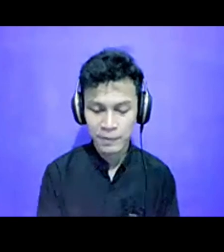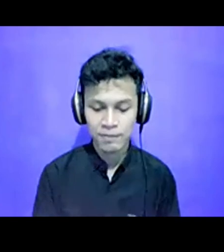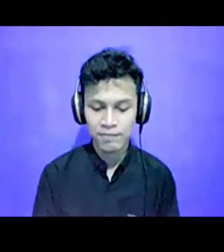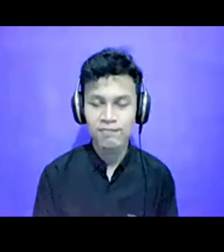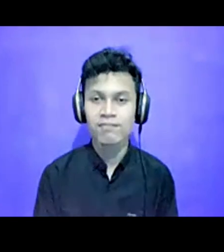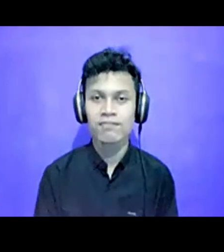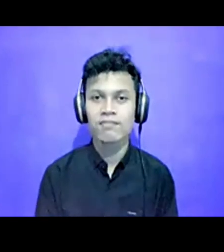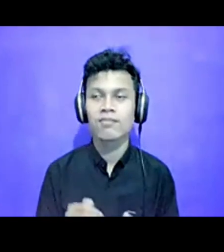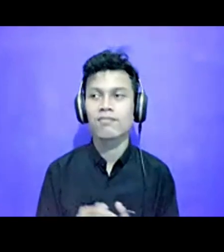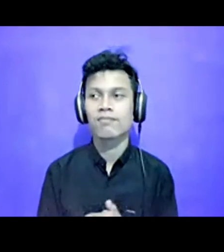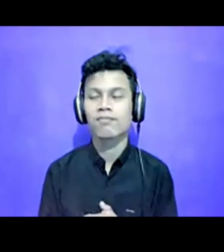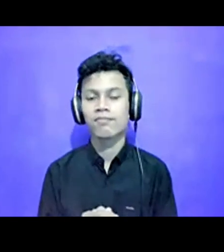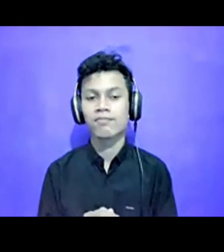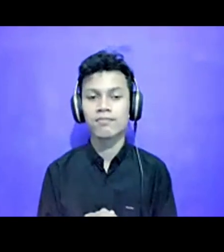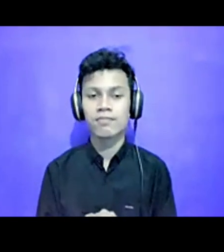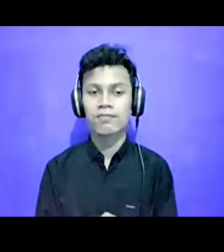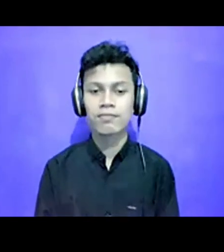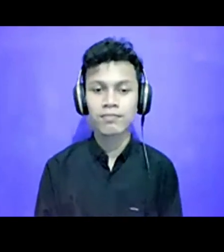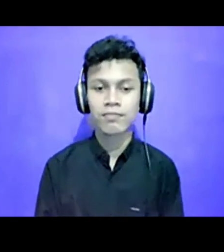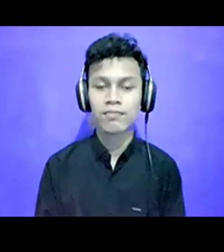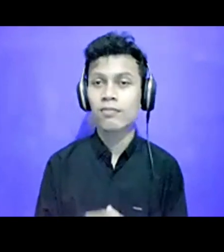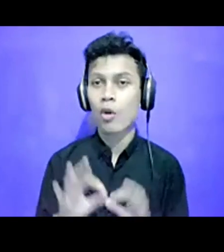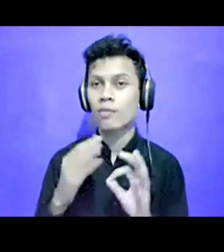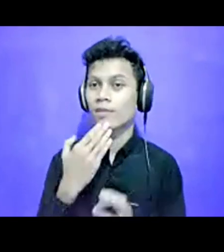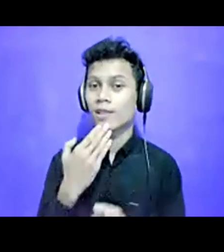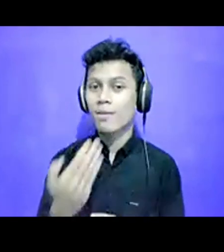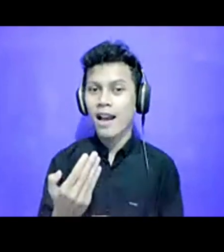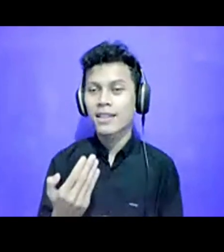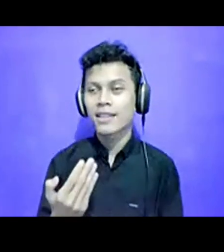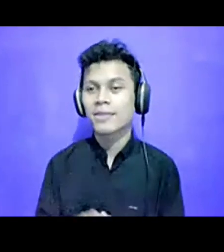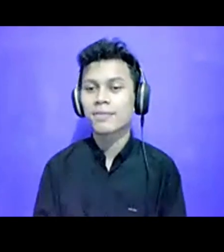Siap-siap. Oke, terima kasih banyak mas.